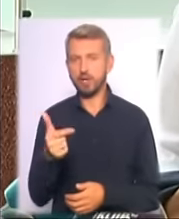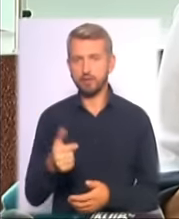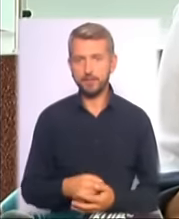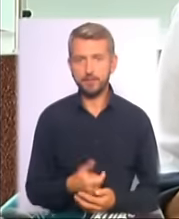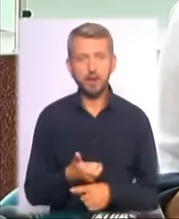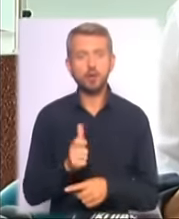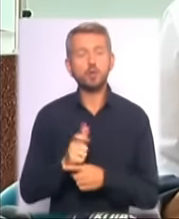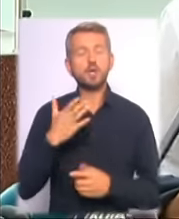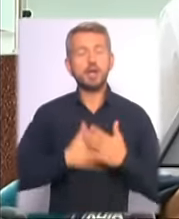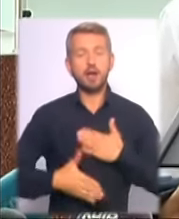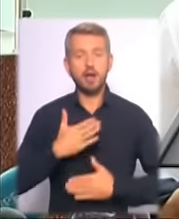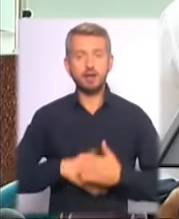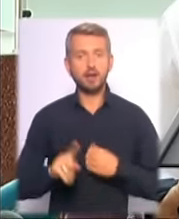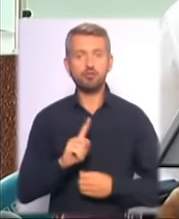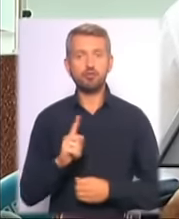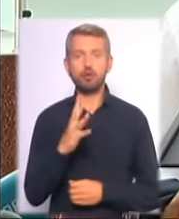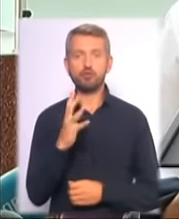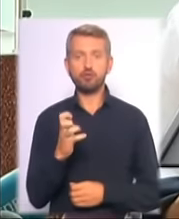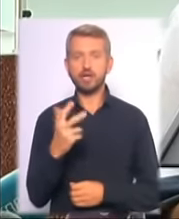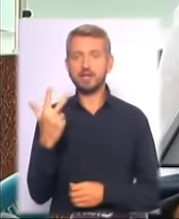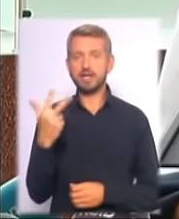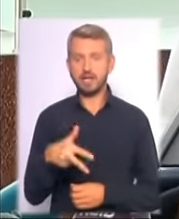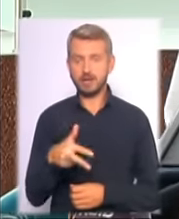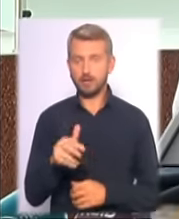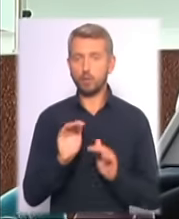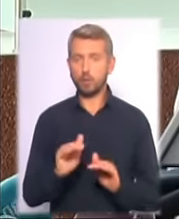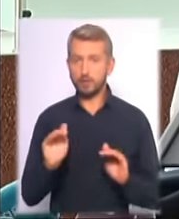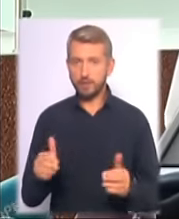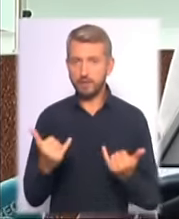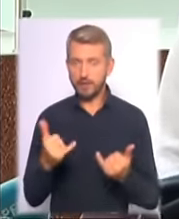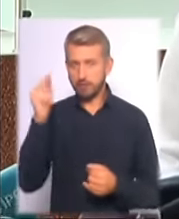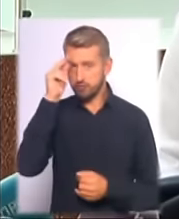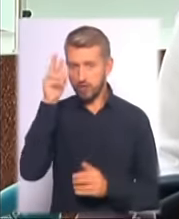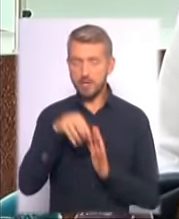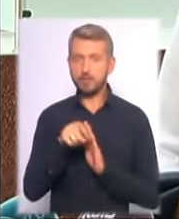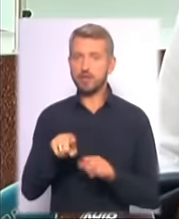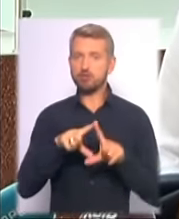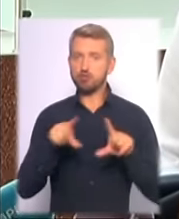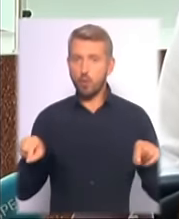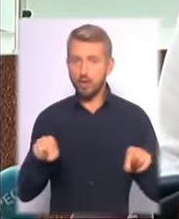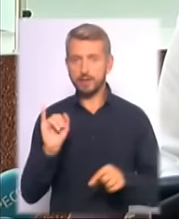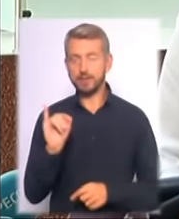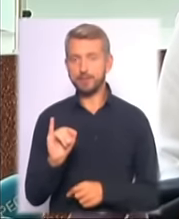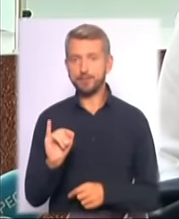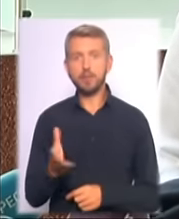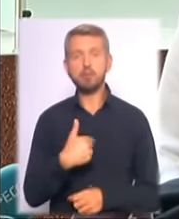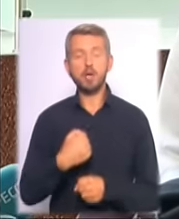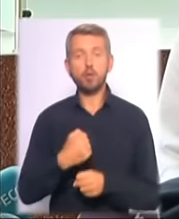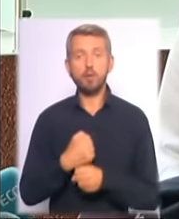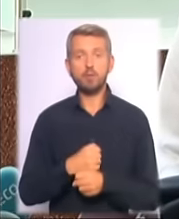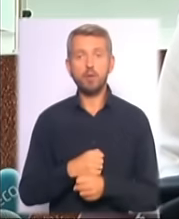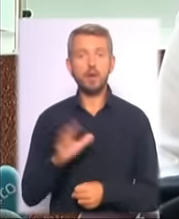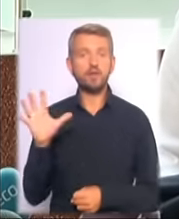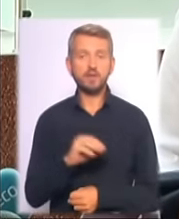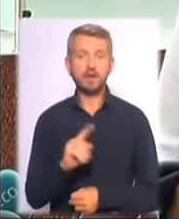Дуже радуємо, що 430 учнів зараз вчаться в цій школі. І ми робимо все для